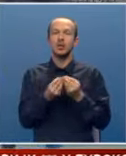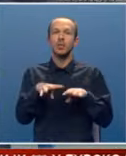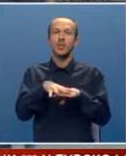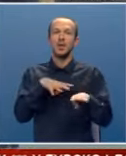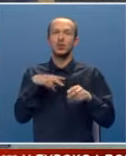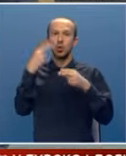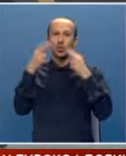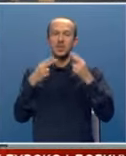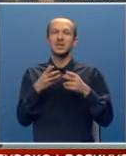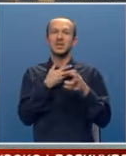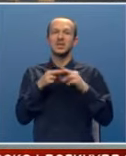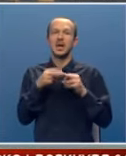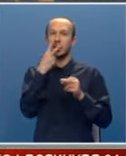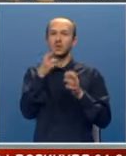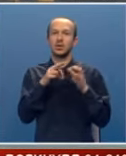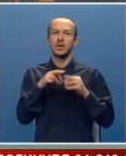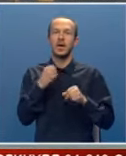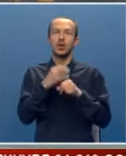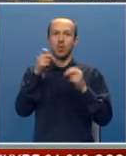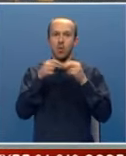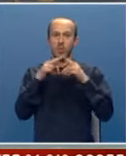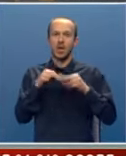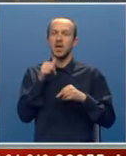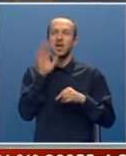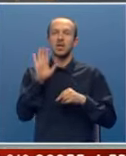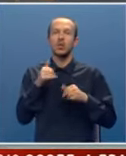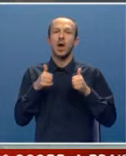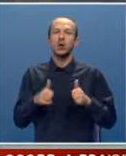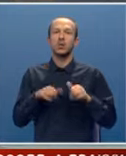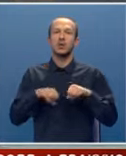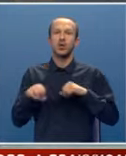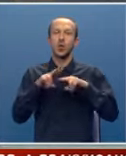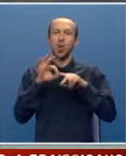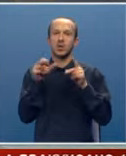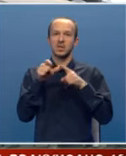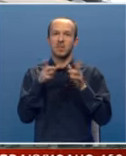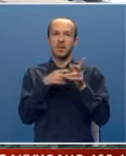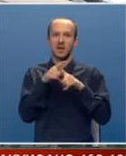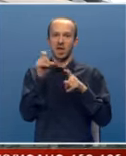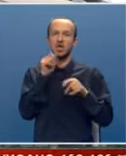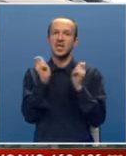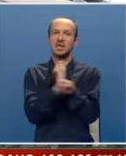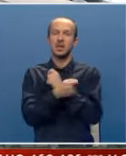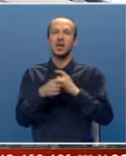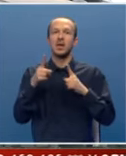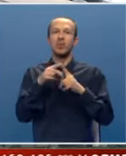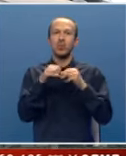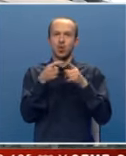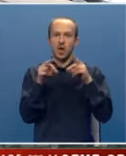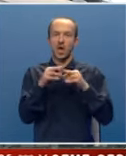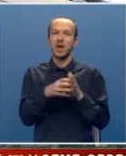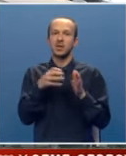parlamentarnoj komisiji za nadzor nad radom OBE. Do tada aktualni direktor Osman Mehmedavić i zamjenjik Trivko Buha